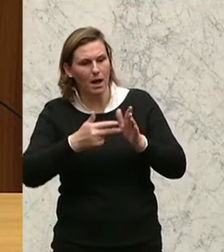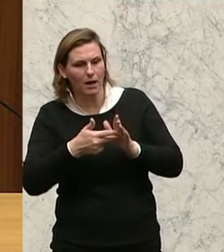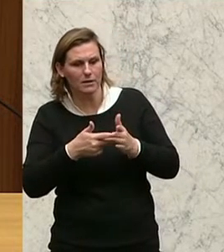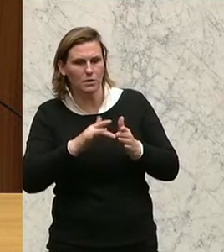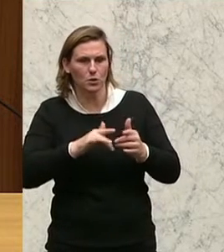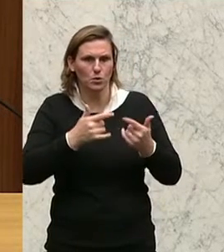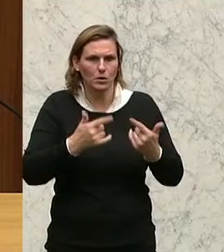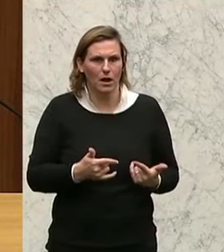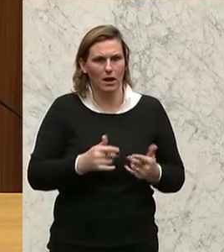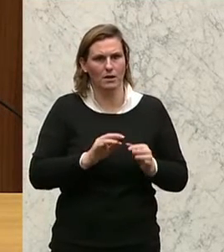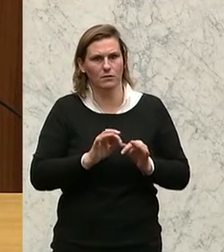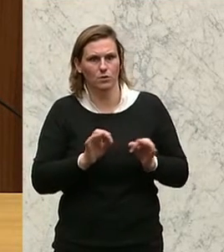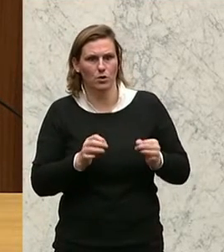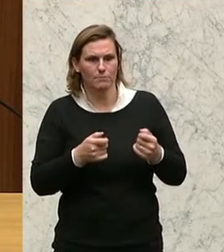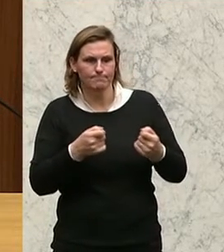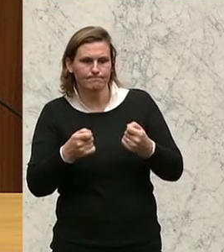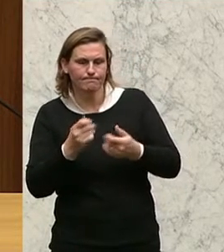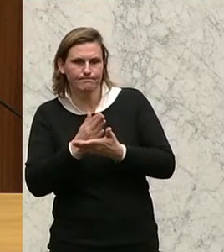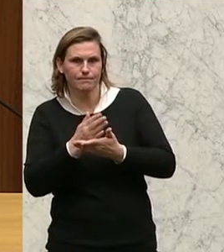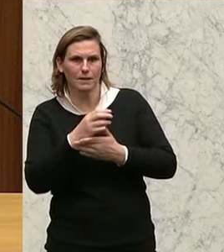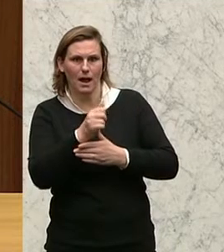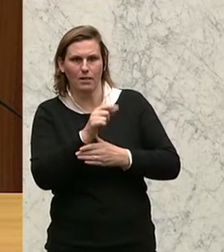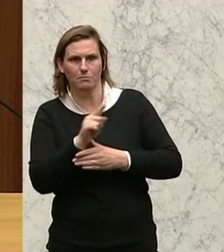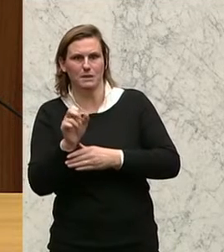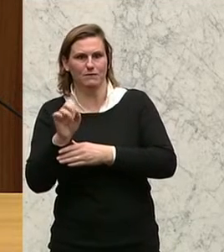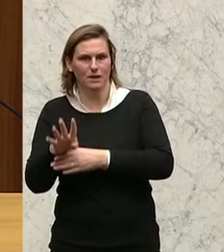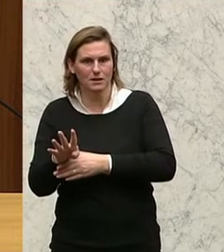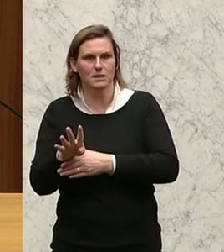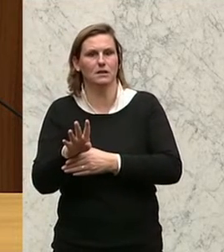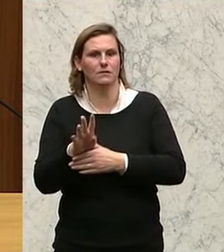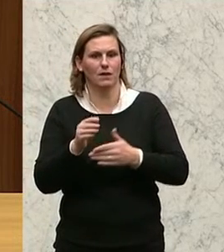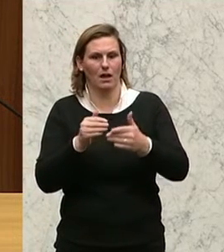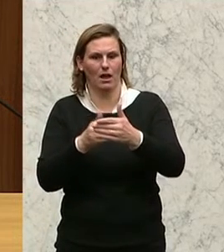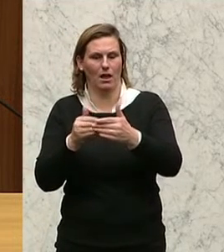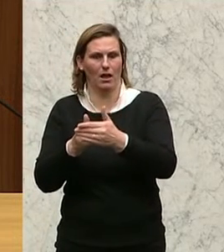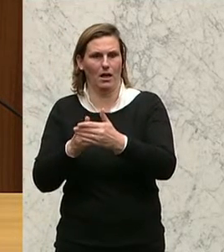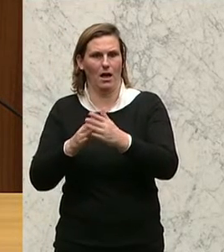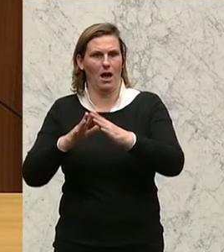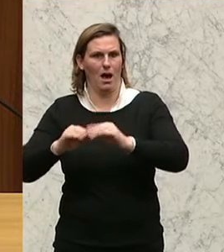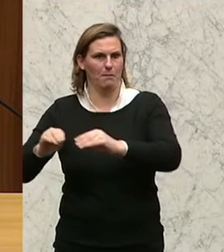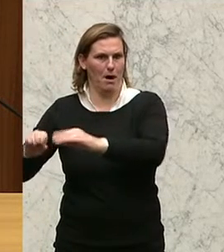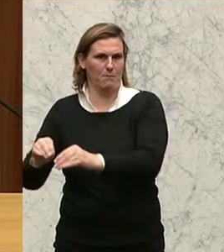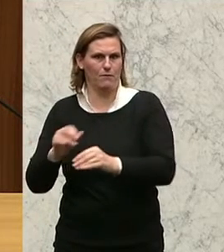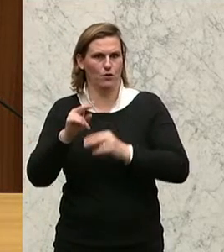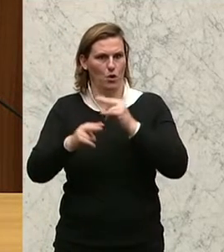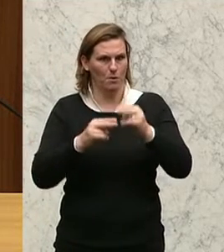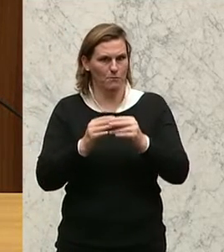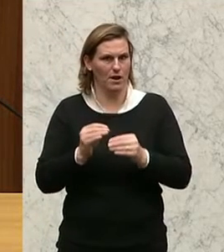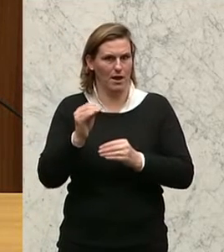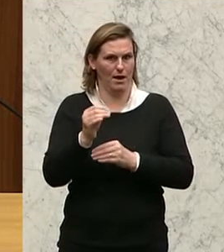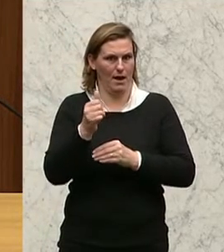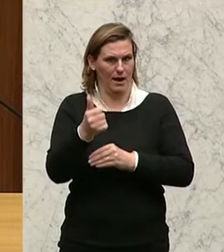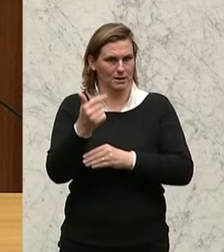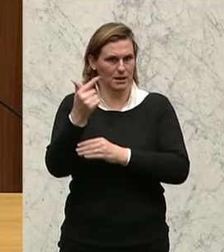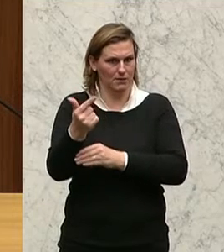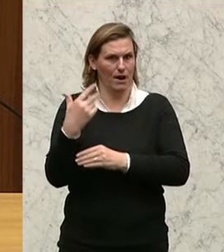geschaffen werden, dass die 2011 bis 2014 eingezogenen Hürden für den Zugang zum Pflegegeld Stufe 1 und 2